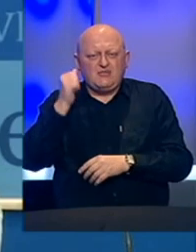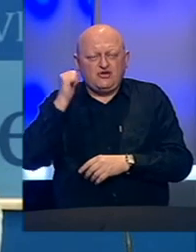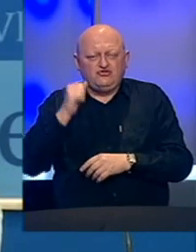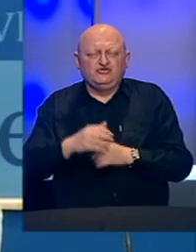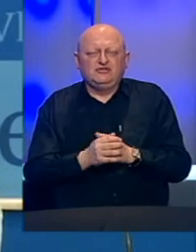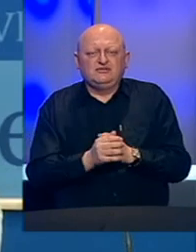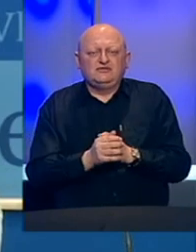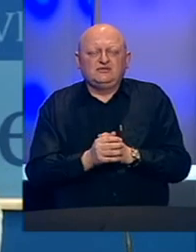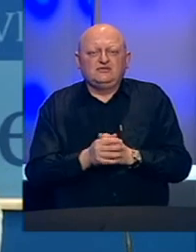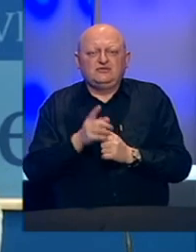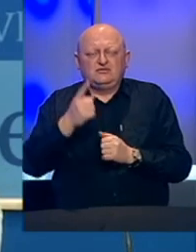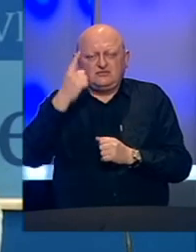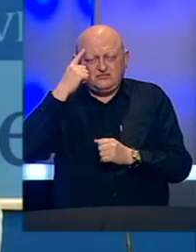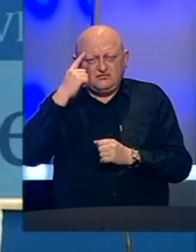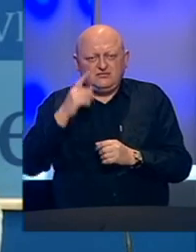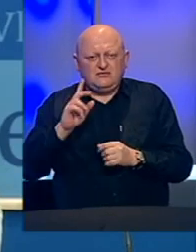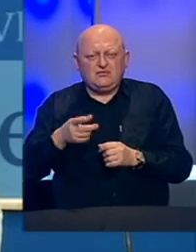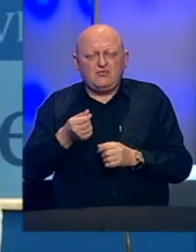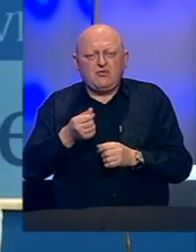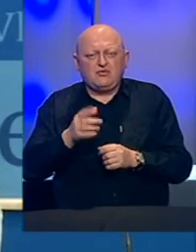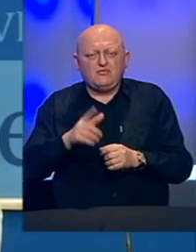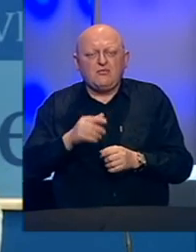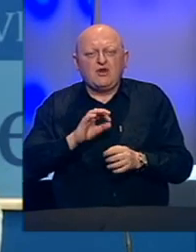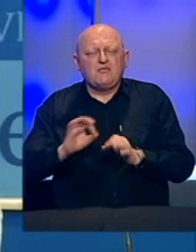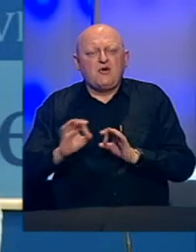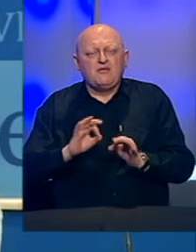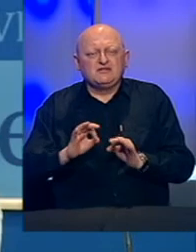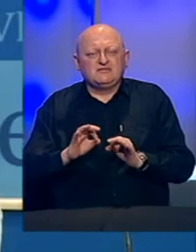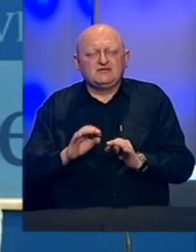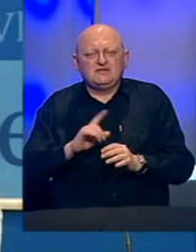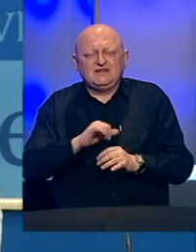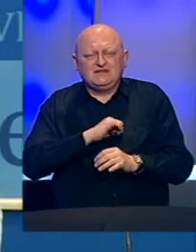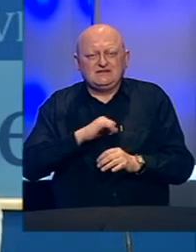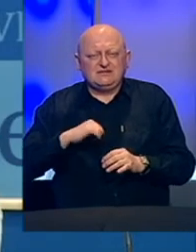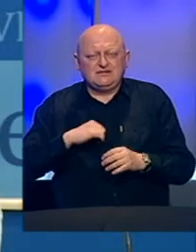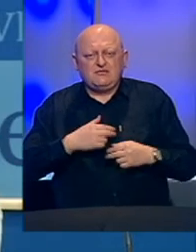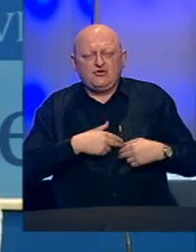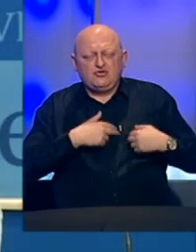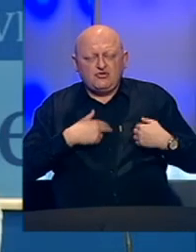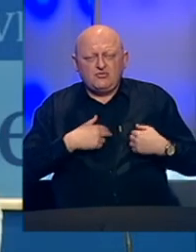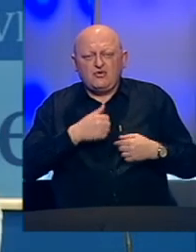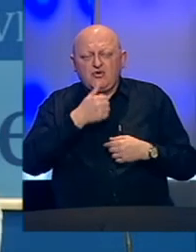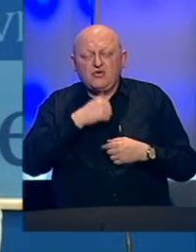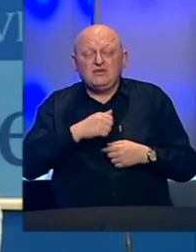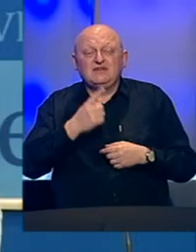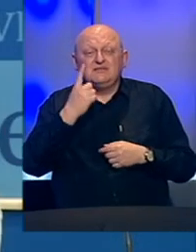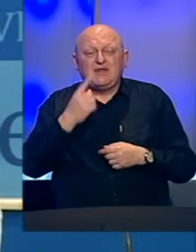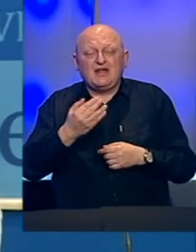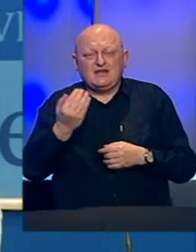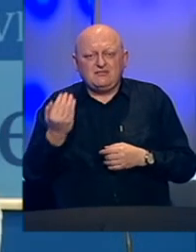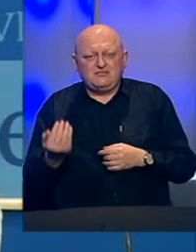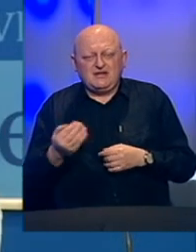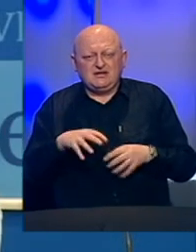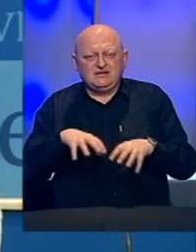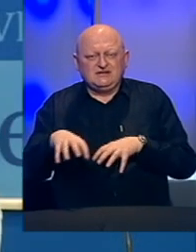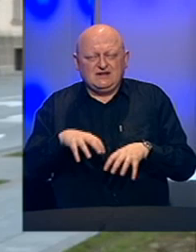znači da ćemo u aprilu morati da im obezbijedimo ne samo doprinose i poreze, nego i plate